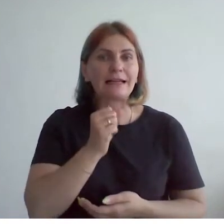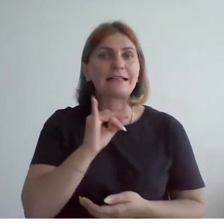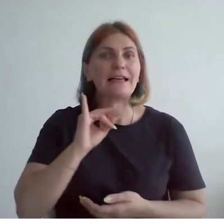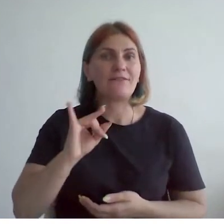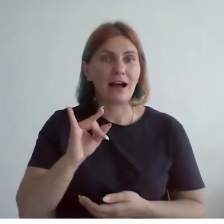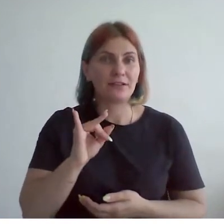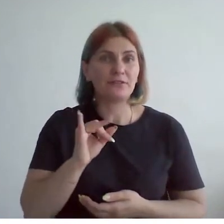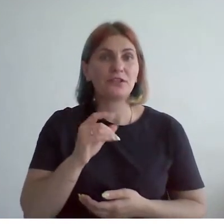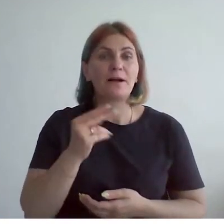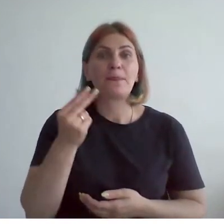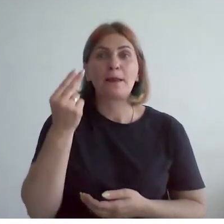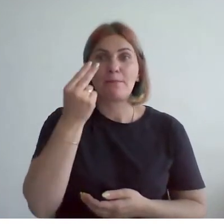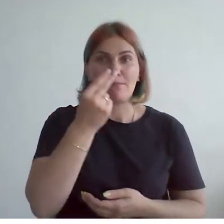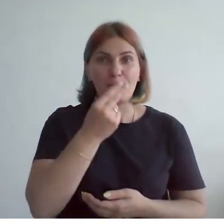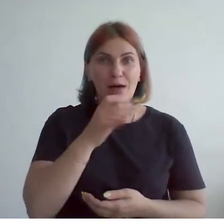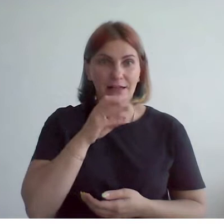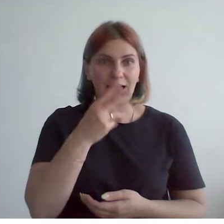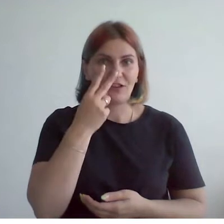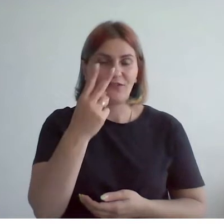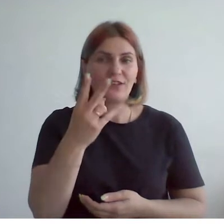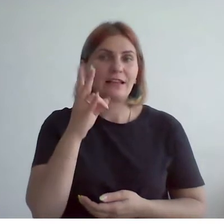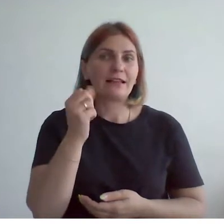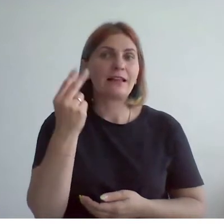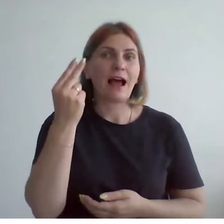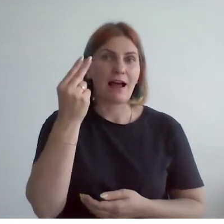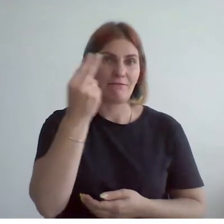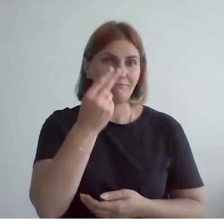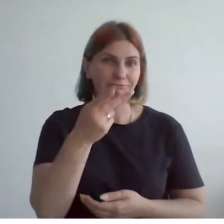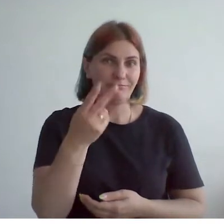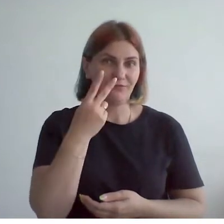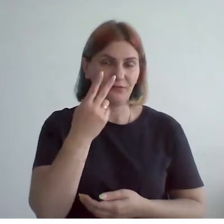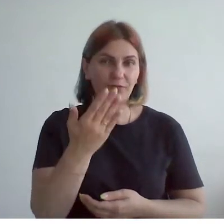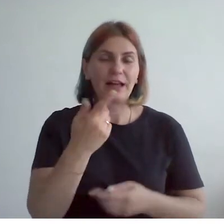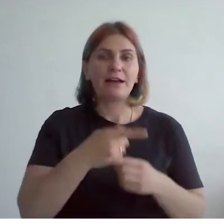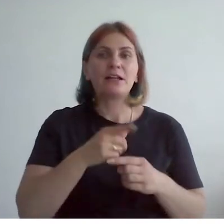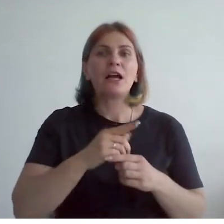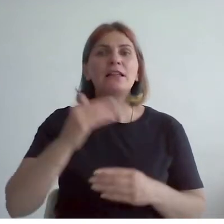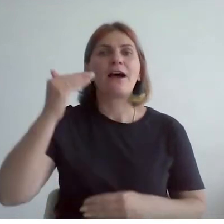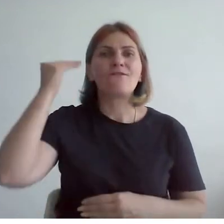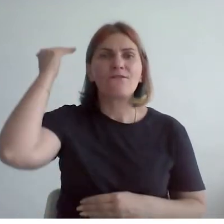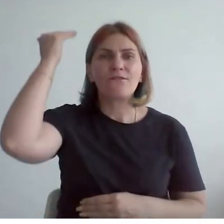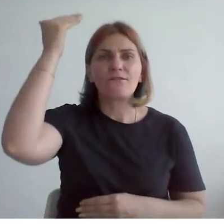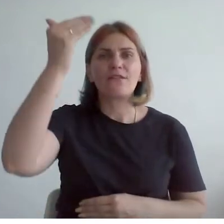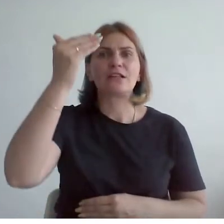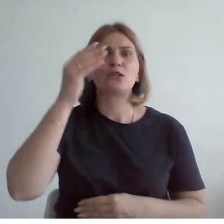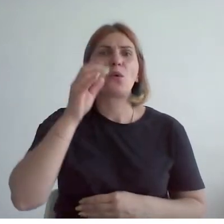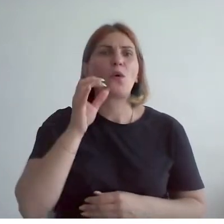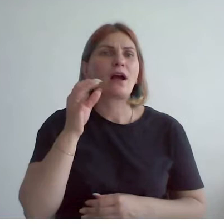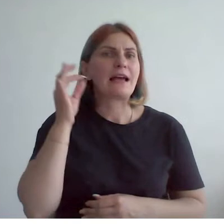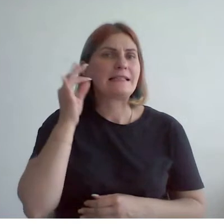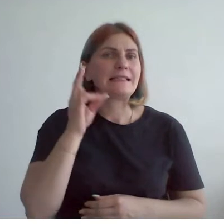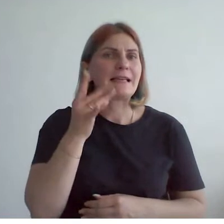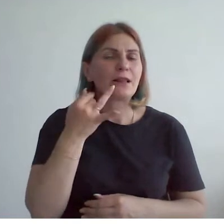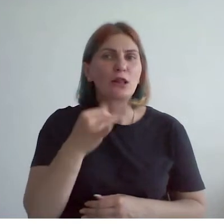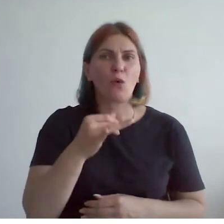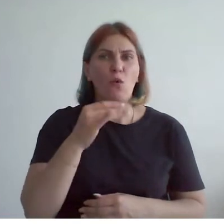Портрет нам сейчас режиссер тоже показывает на экране. Это высокий, статный, седовласый мужчина в возрасте